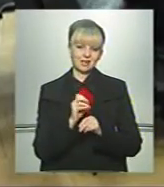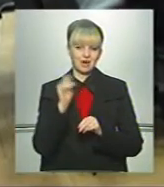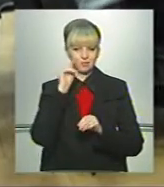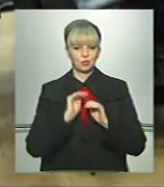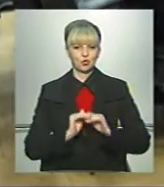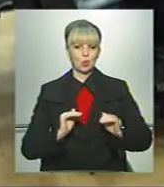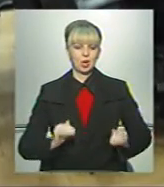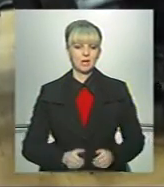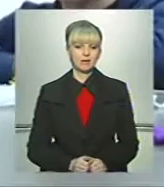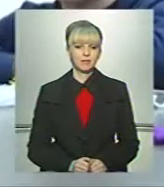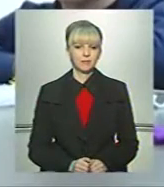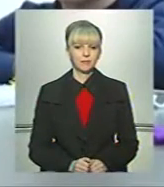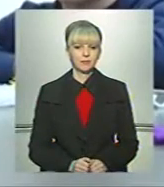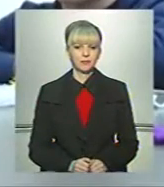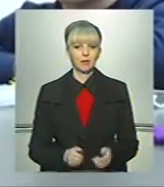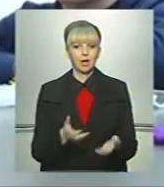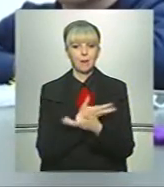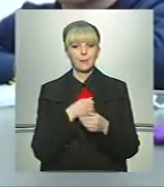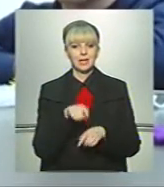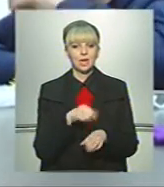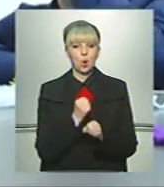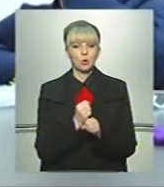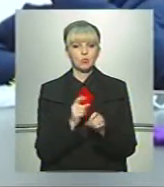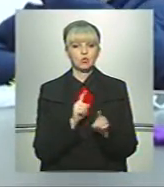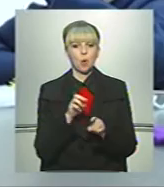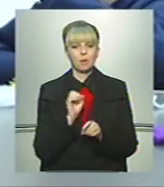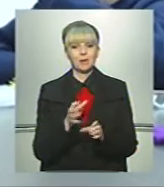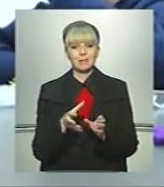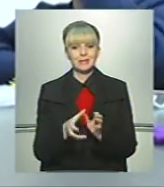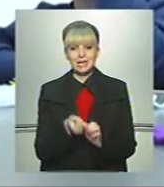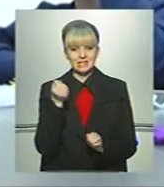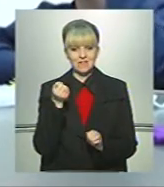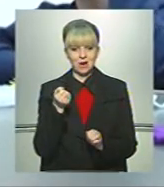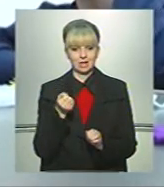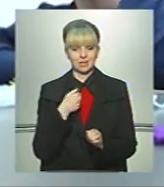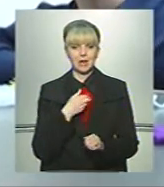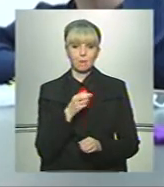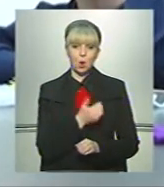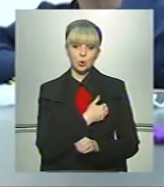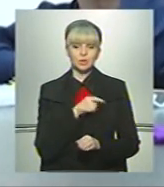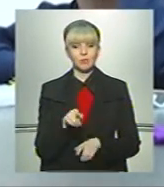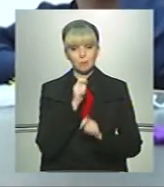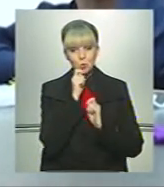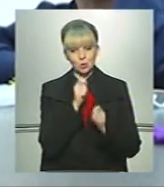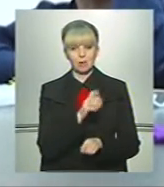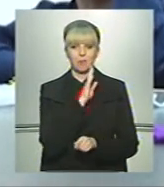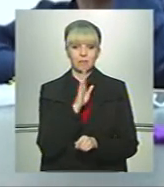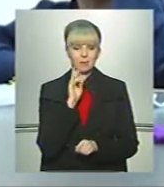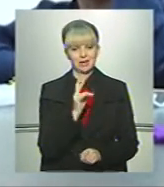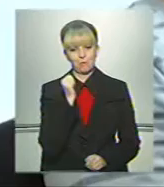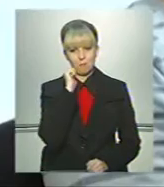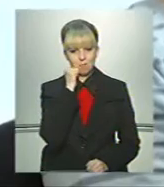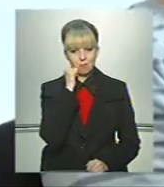школярів. Ми її робимо, щоб не зривати, і я би хотіла її подарувати мамі і